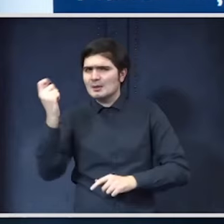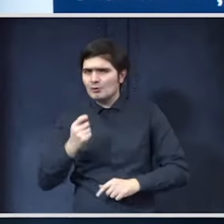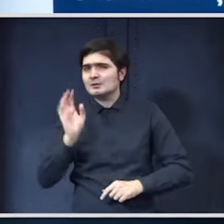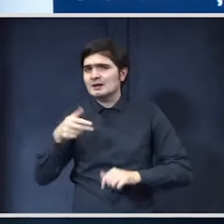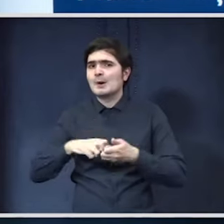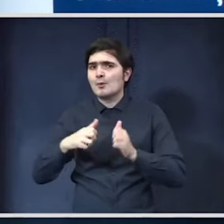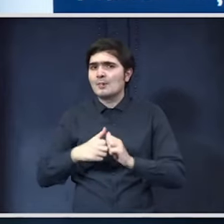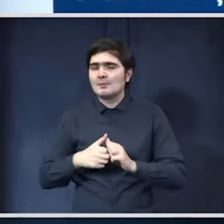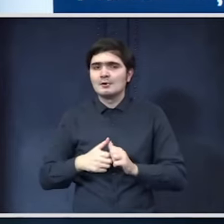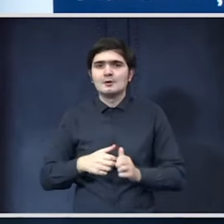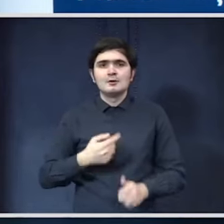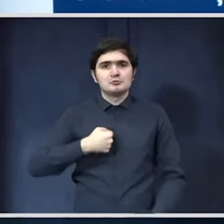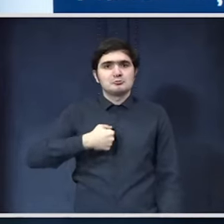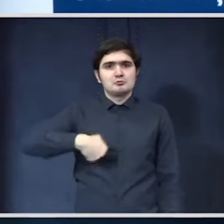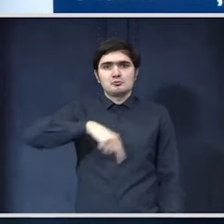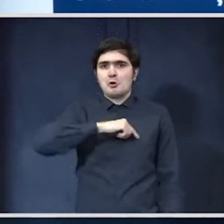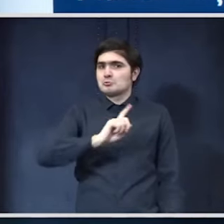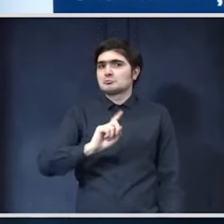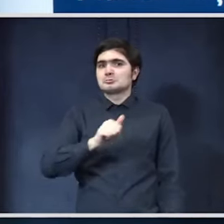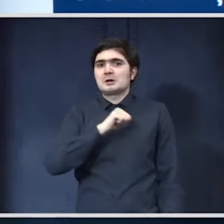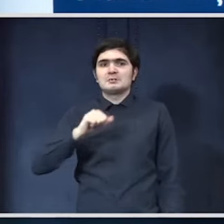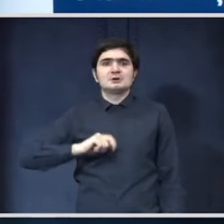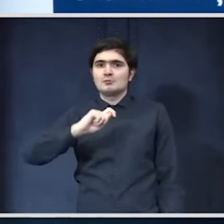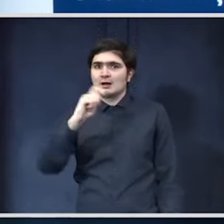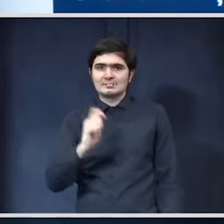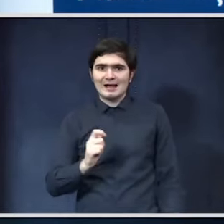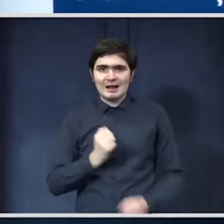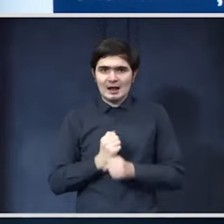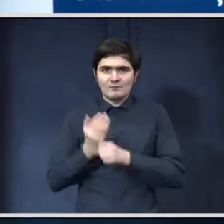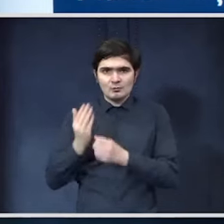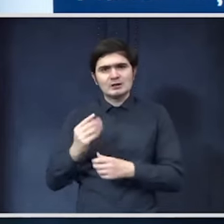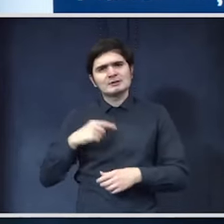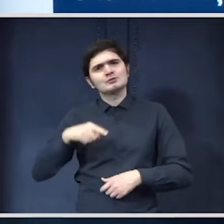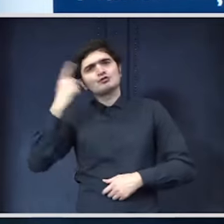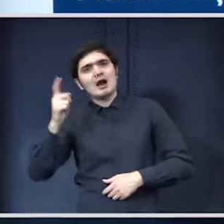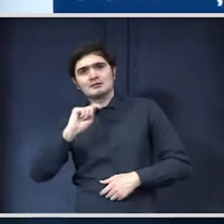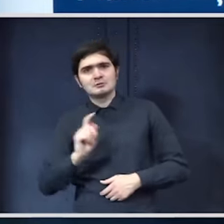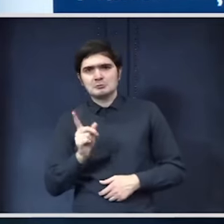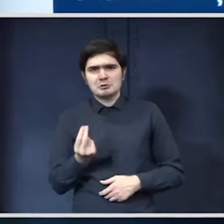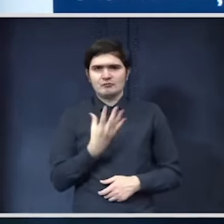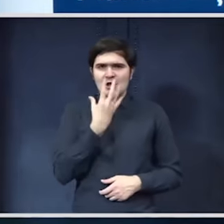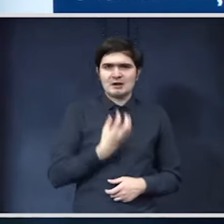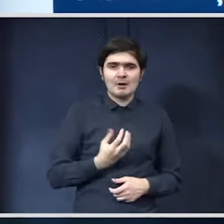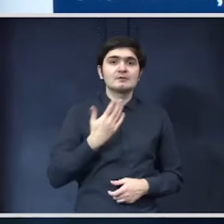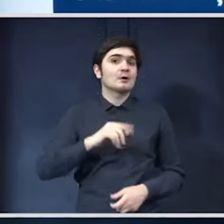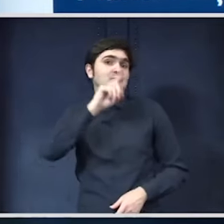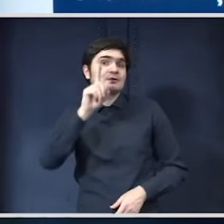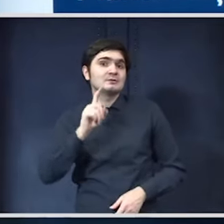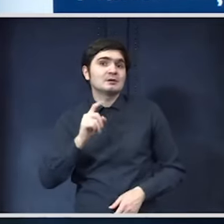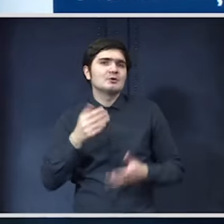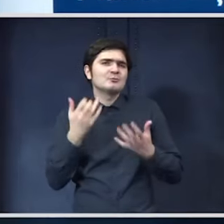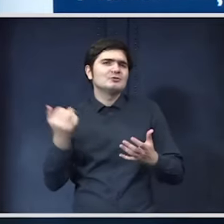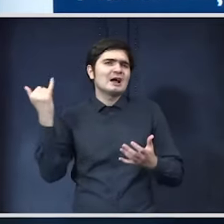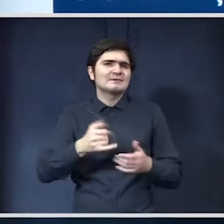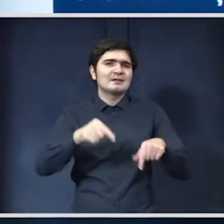probleme nu suntem singura țară care a făcut acest lucru mai sunt și alte țări deci nu este nimic dramatic aici Vă am să vă întreb cu ce ați venit astăzi la